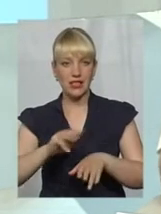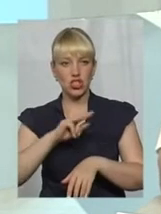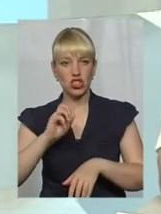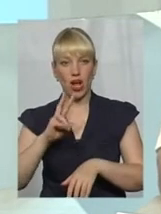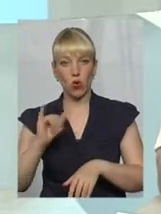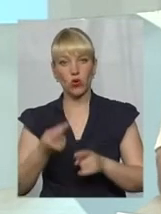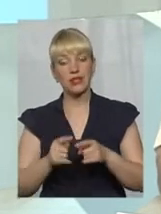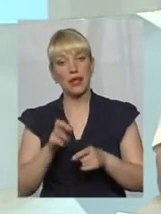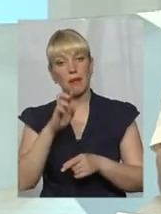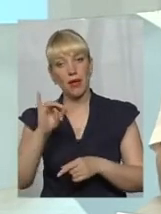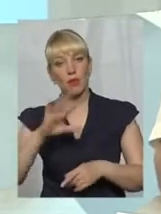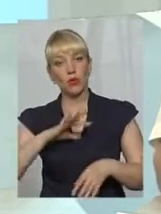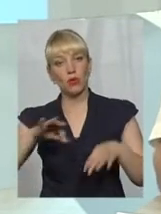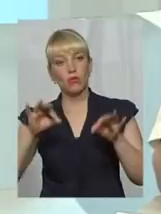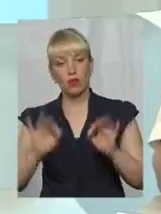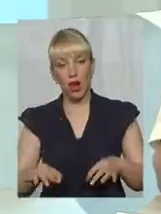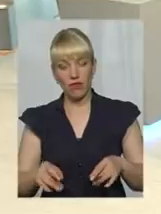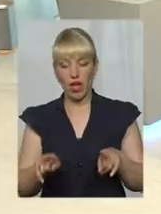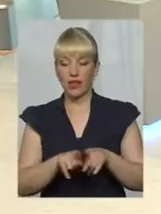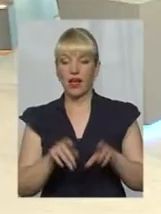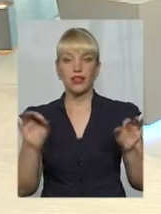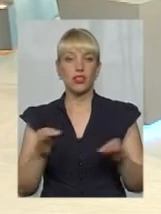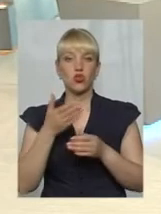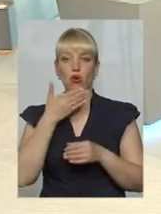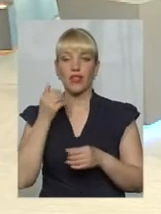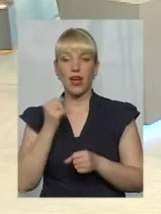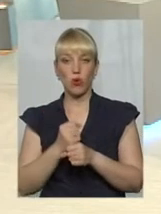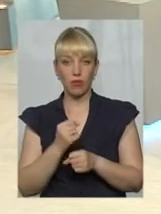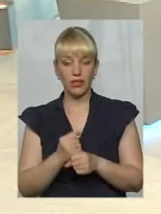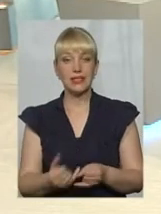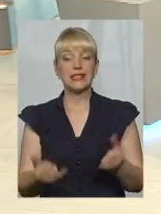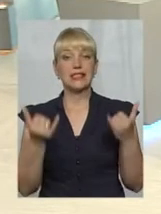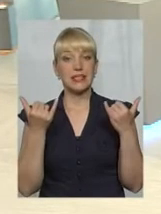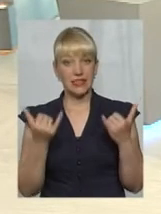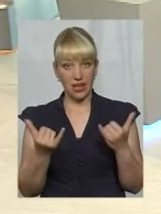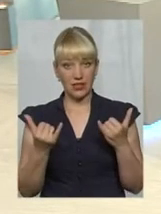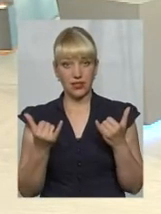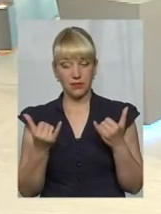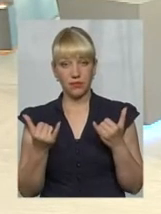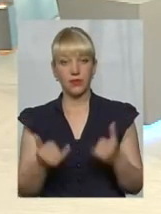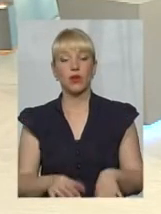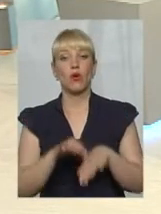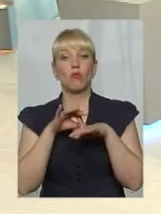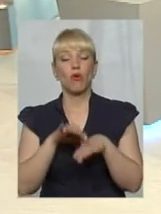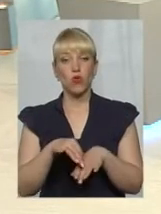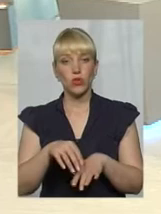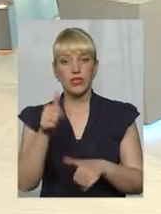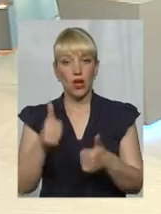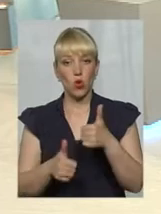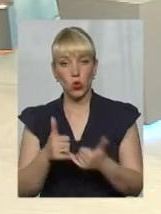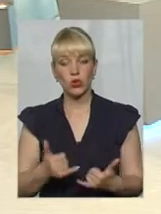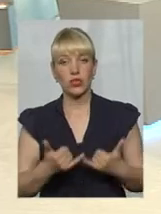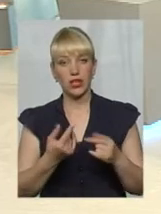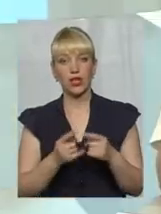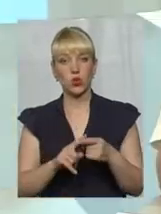Оце було би правильно. А так, просто нічого не робилися зараз. Зараз проводиться конкурс для того, щоб